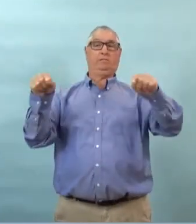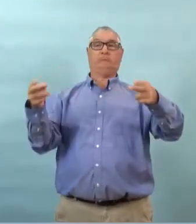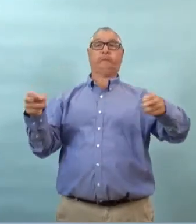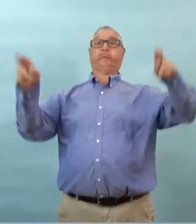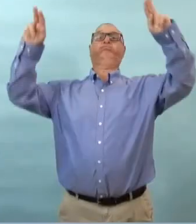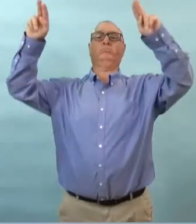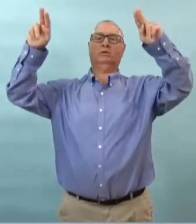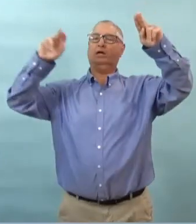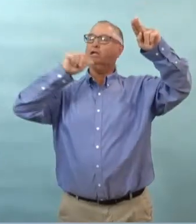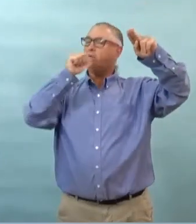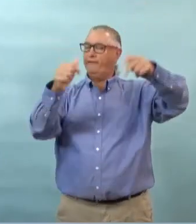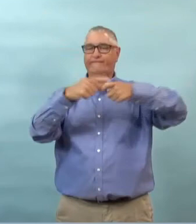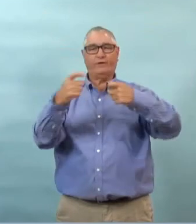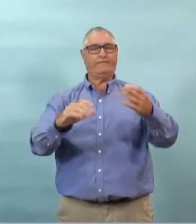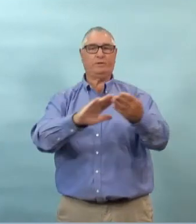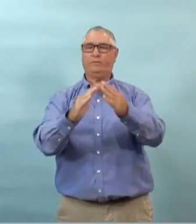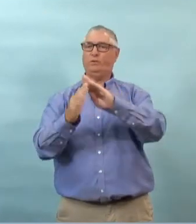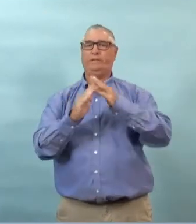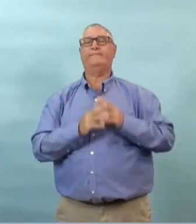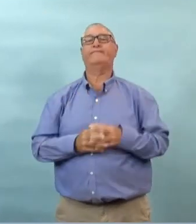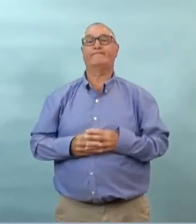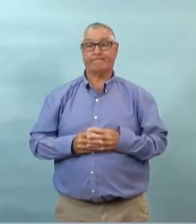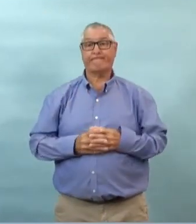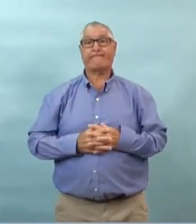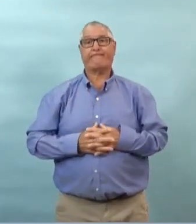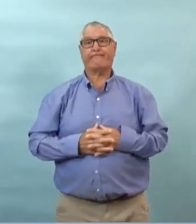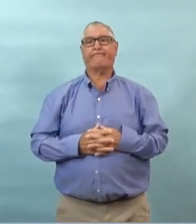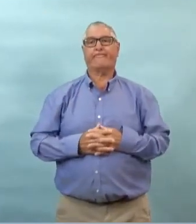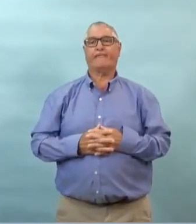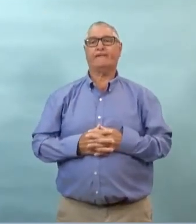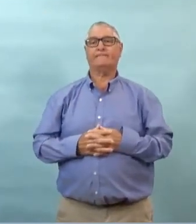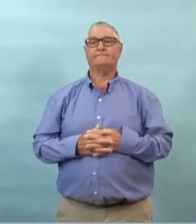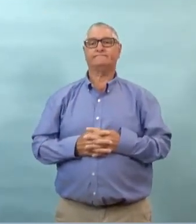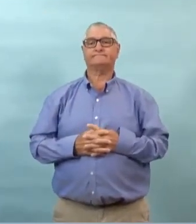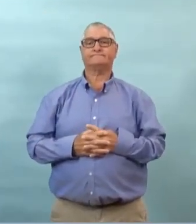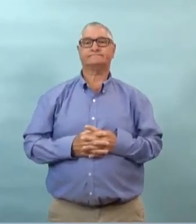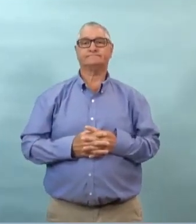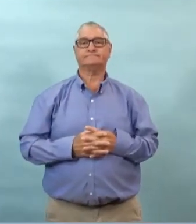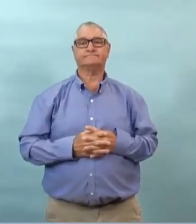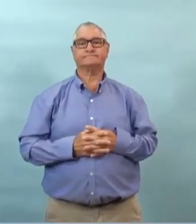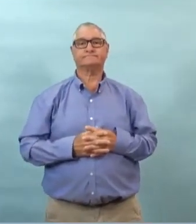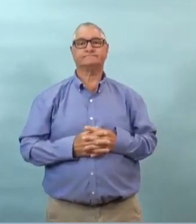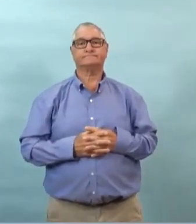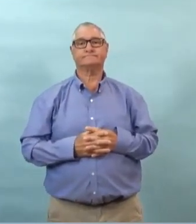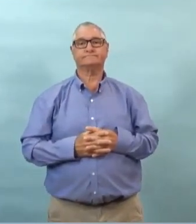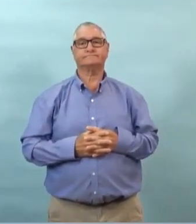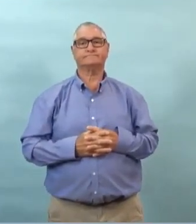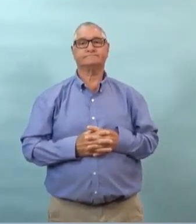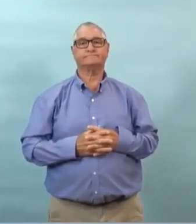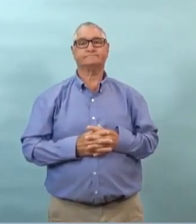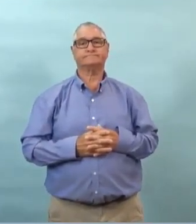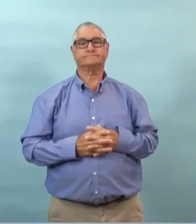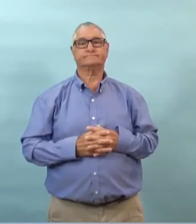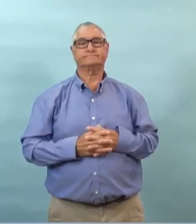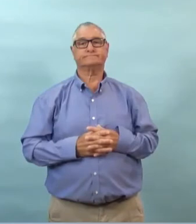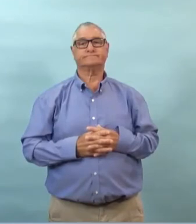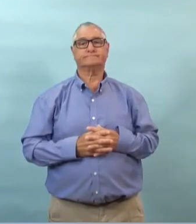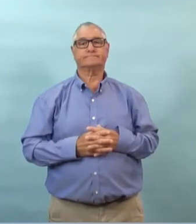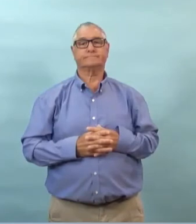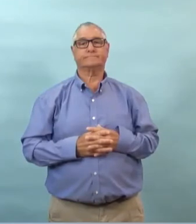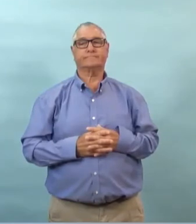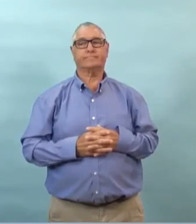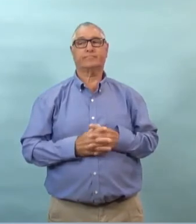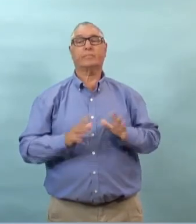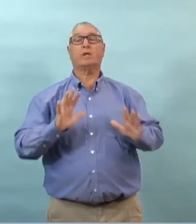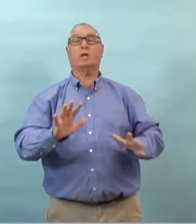voyage nous sommes confiants que ce que ça démontre au manitobain c'est que cela continue à être un